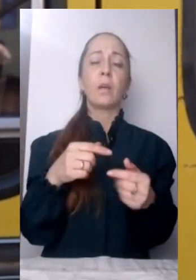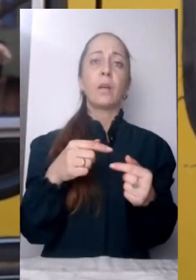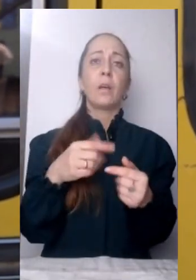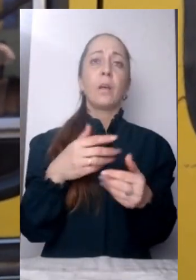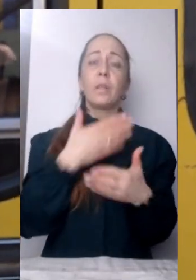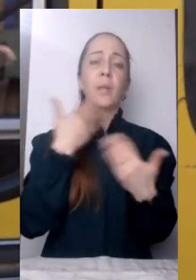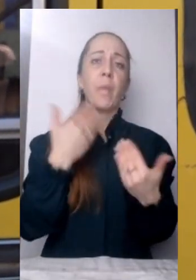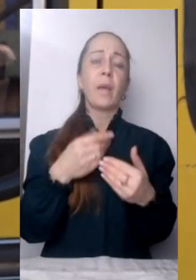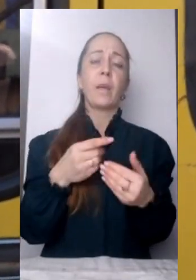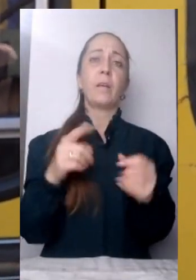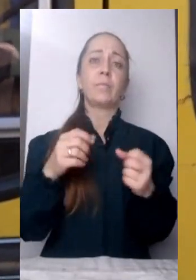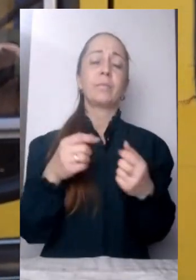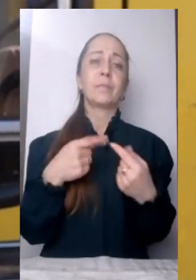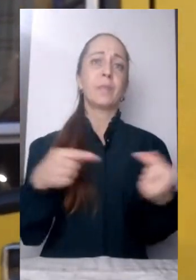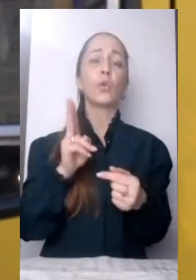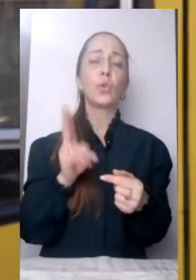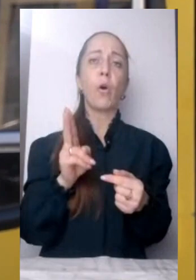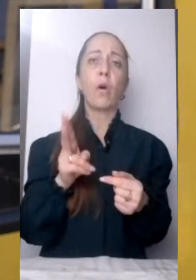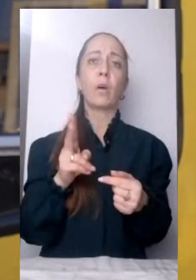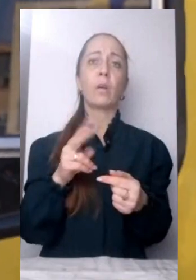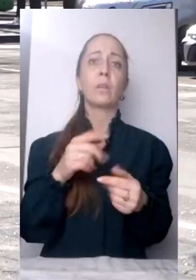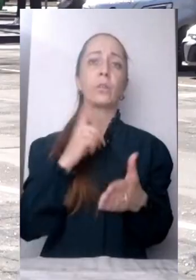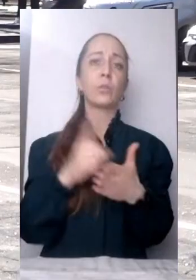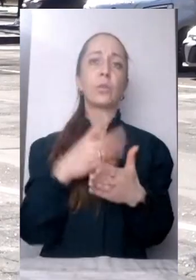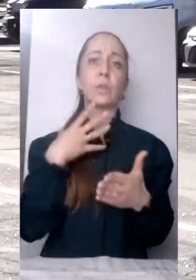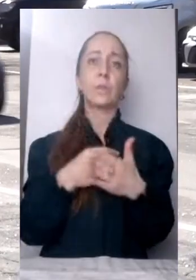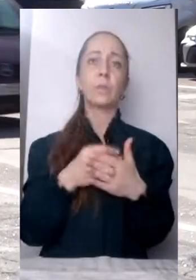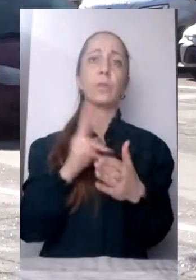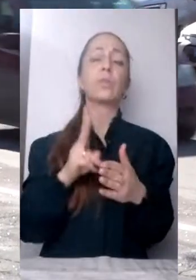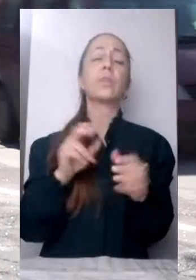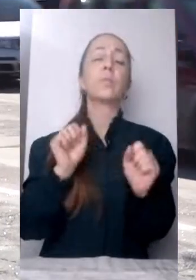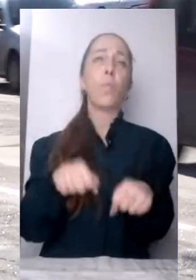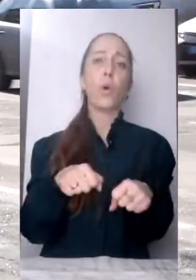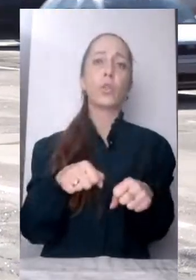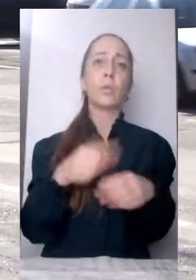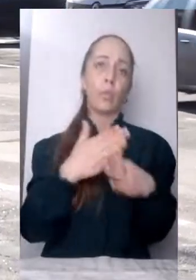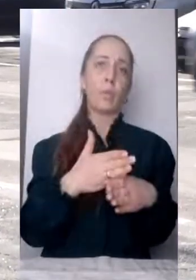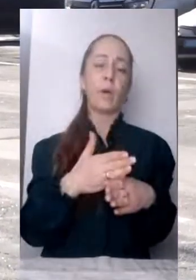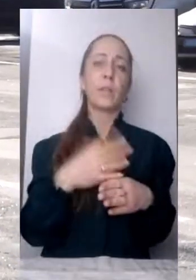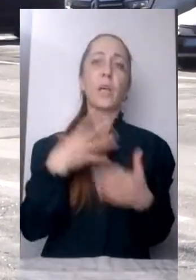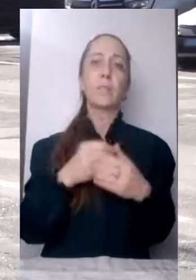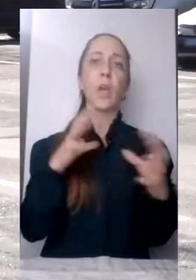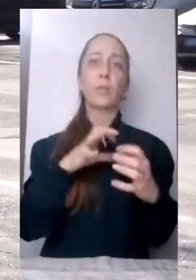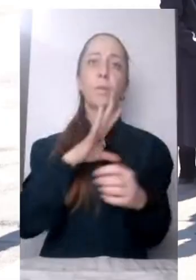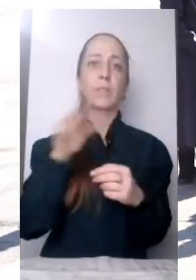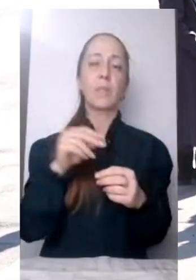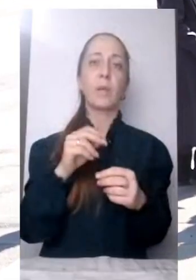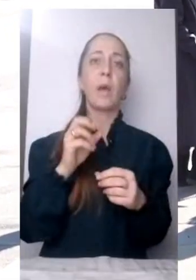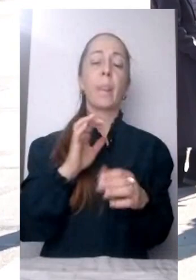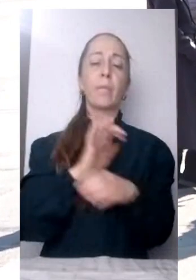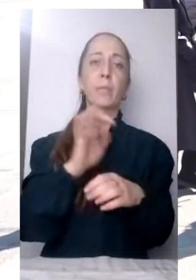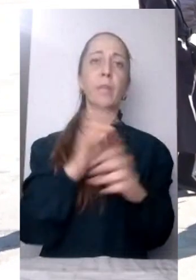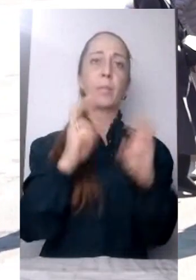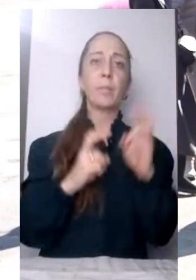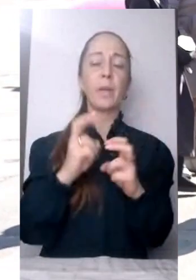Хто їх, хто їх. Ну, кожен має займатися тим, чим може. Свої автобуси направили всі підприємства-перевізники Черказ, розповідає начальник